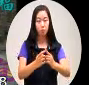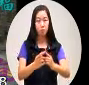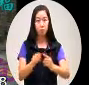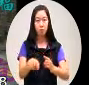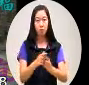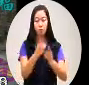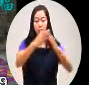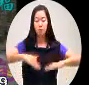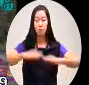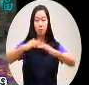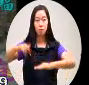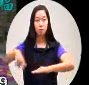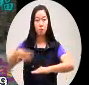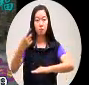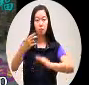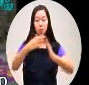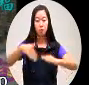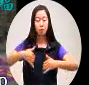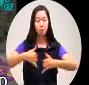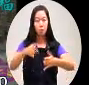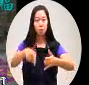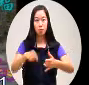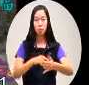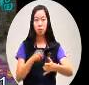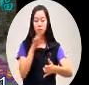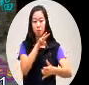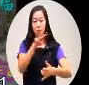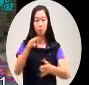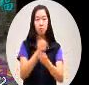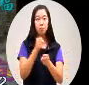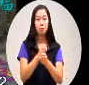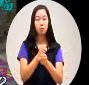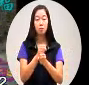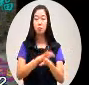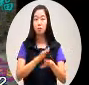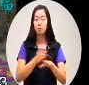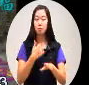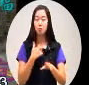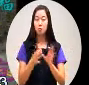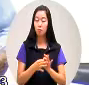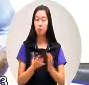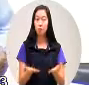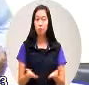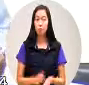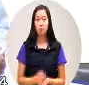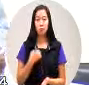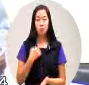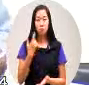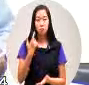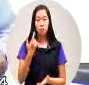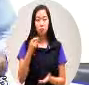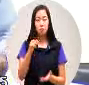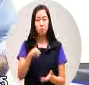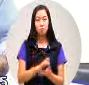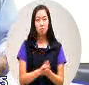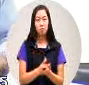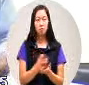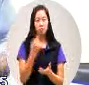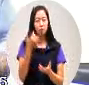坍塌回旋的路段在那里建工所以呢每次会通电话